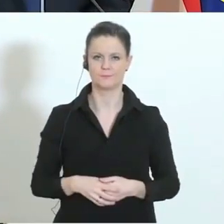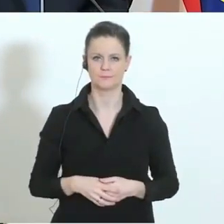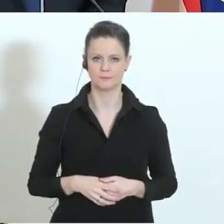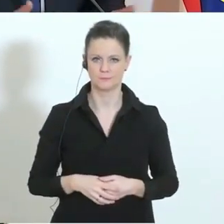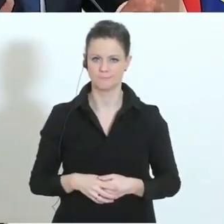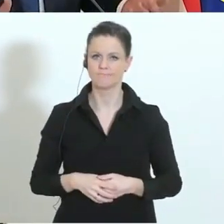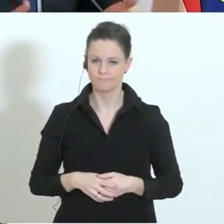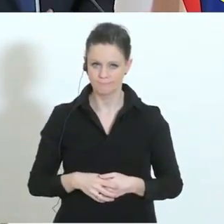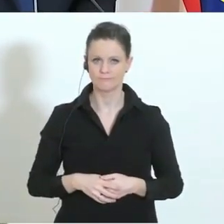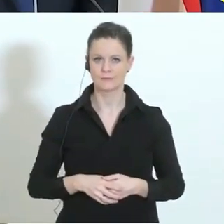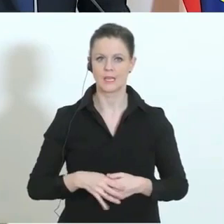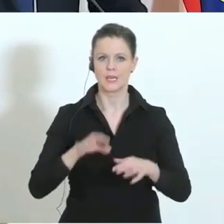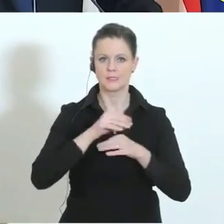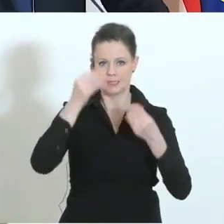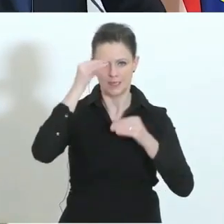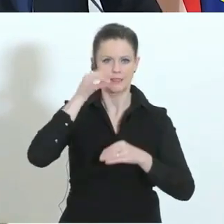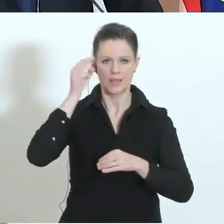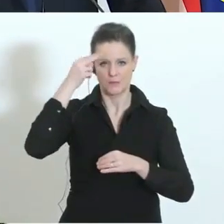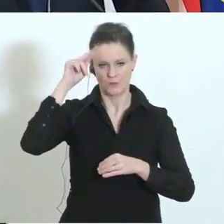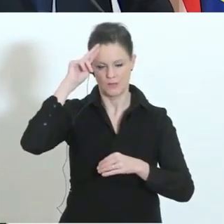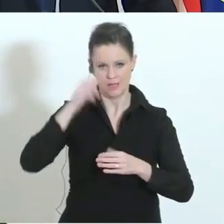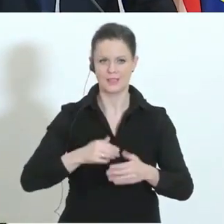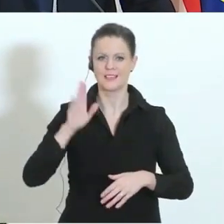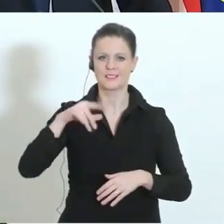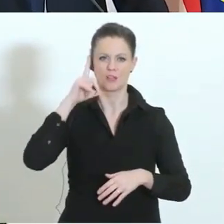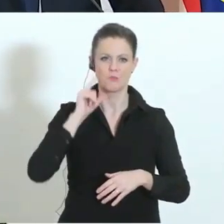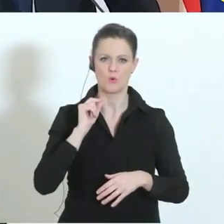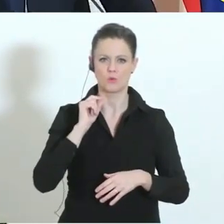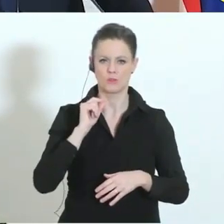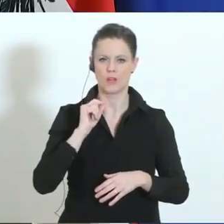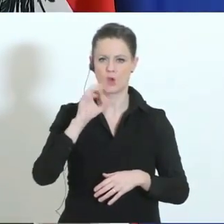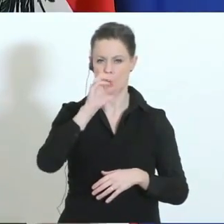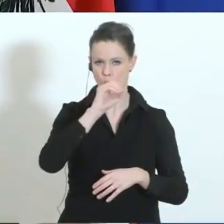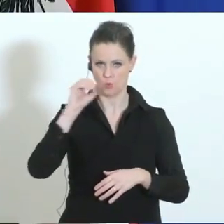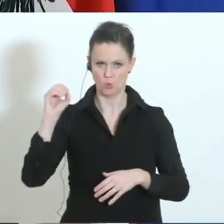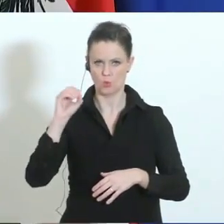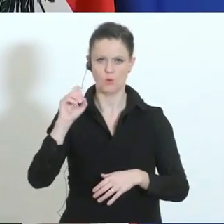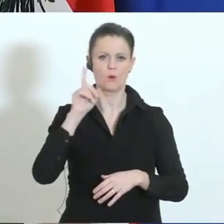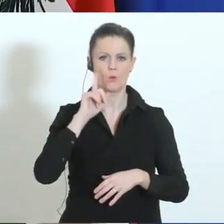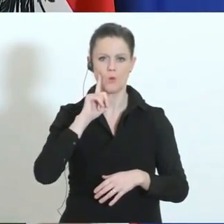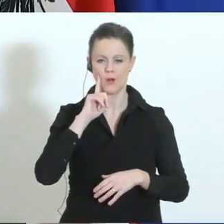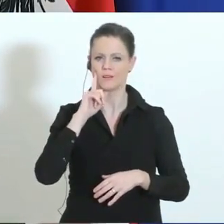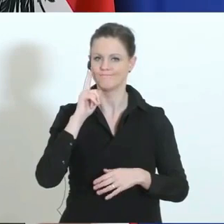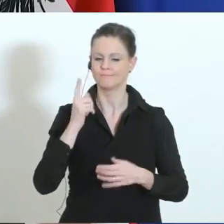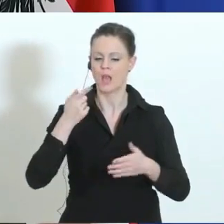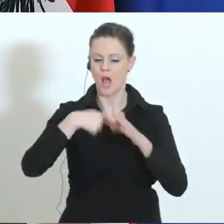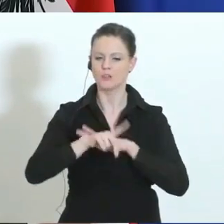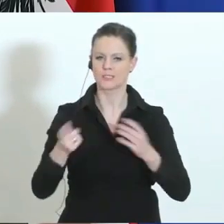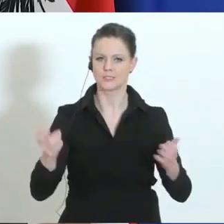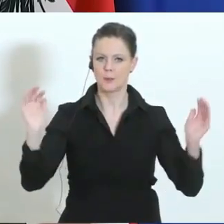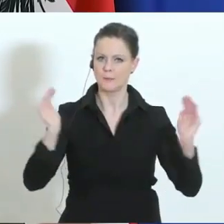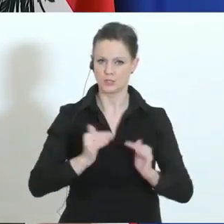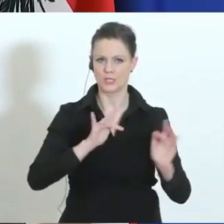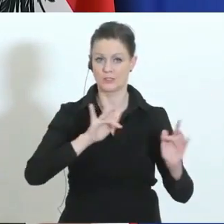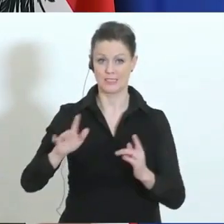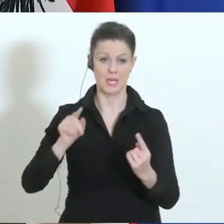Montag, dem 16. März, seit 0 Uhr, sind weitreichende Ausgangsbeschränkungen in Kraft mit dem Ziel,